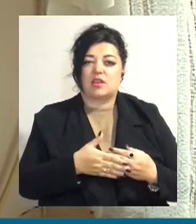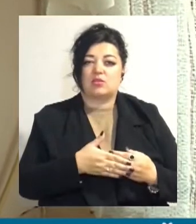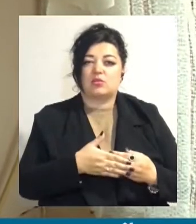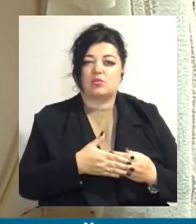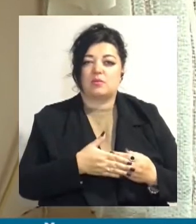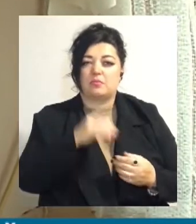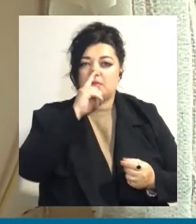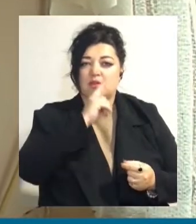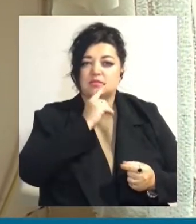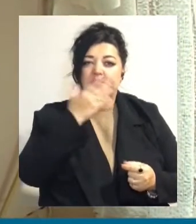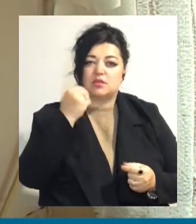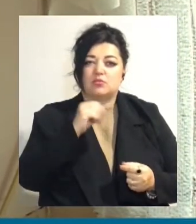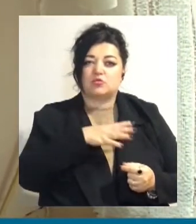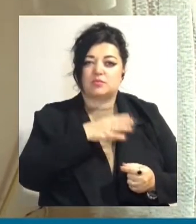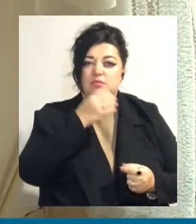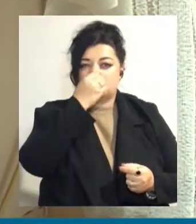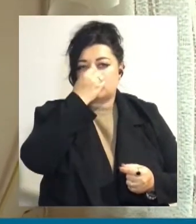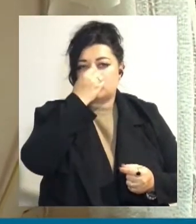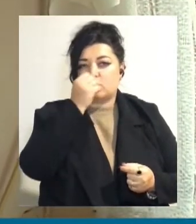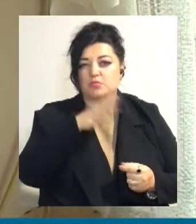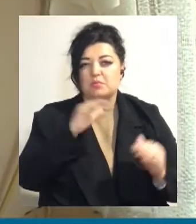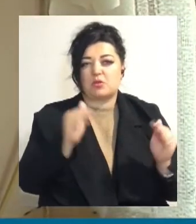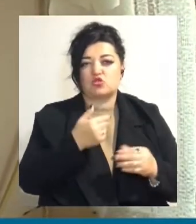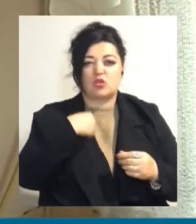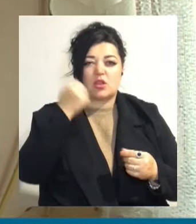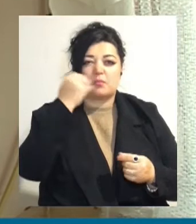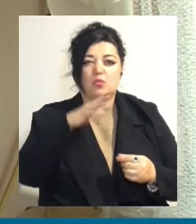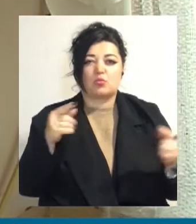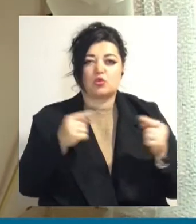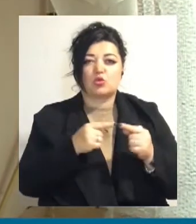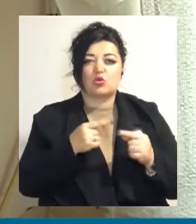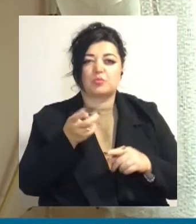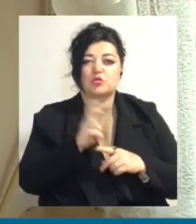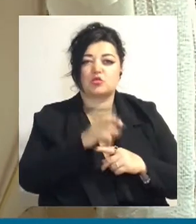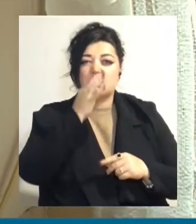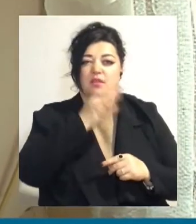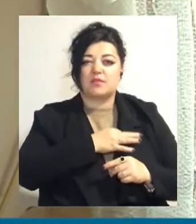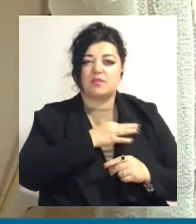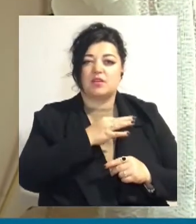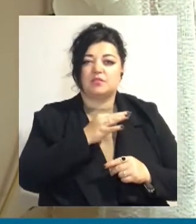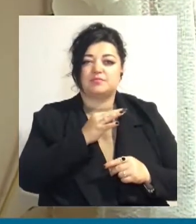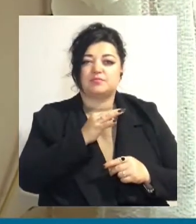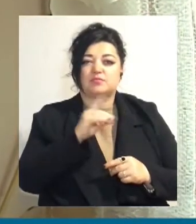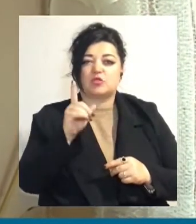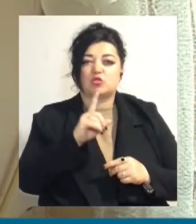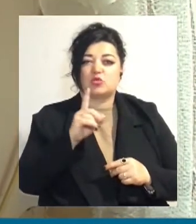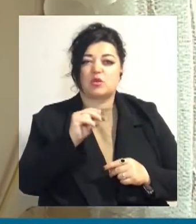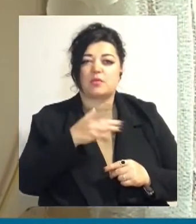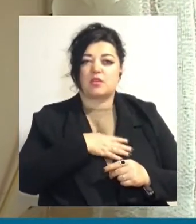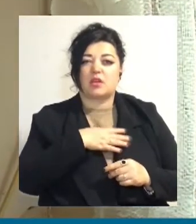місяць назад, може, менше, я не помню точно, прийшов відповідь з Зелентреста, що наше дерево